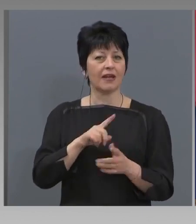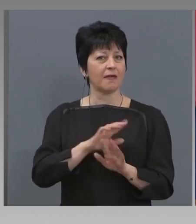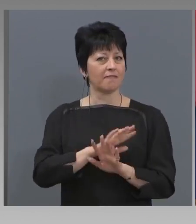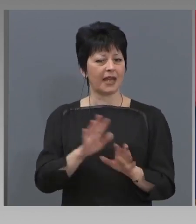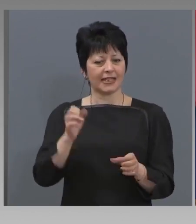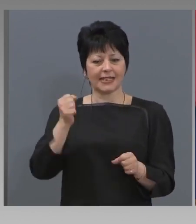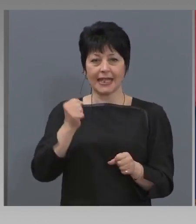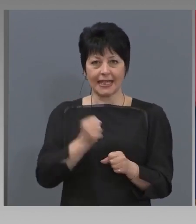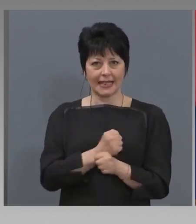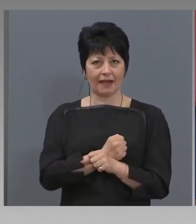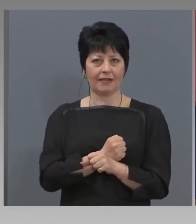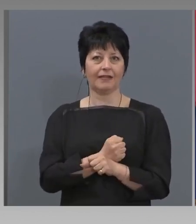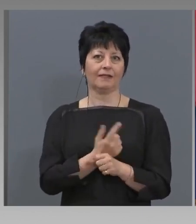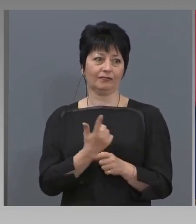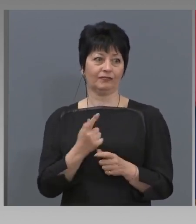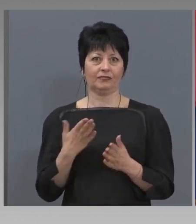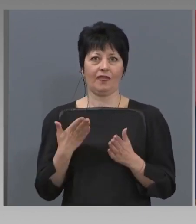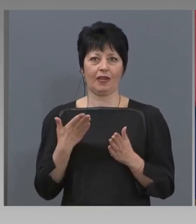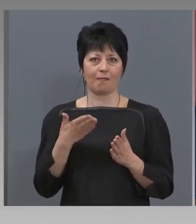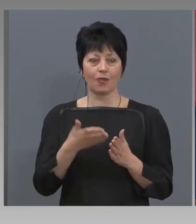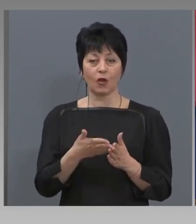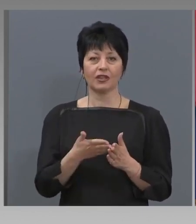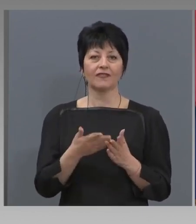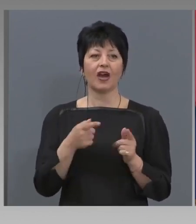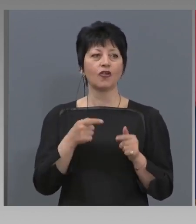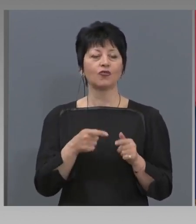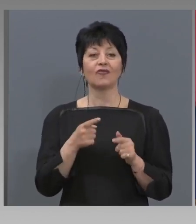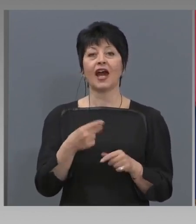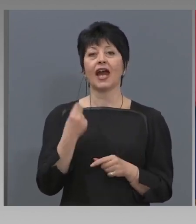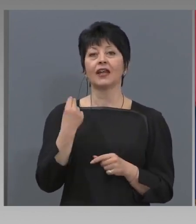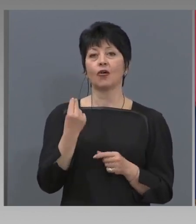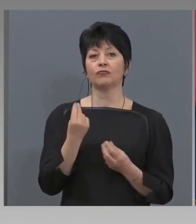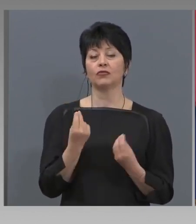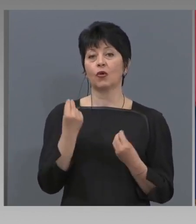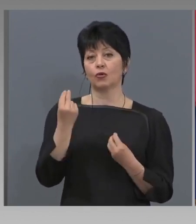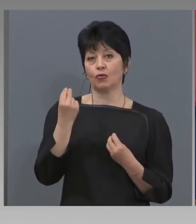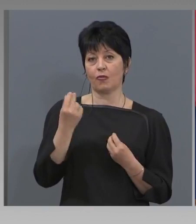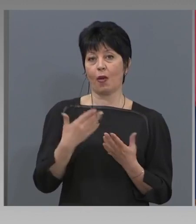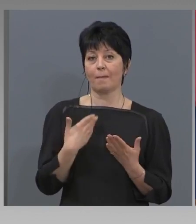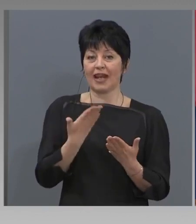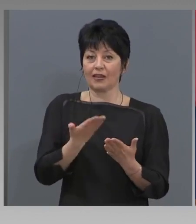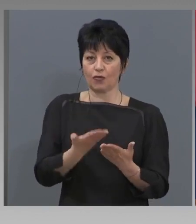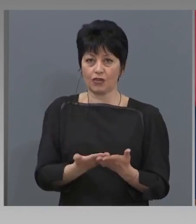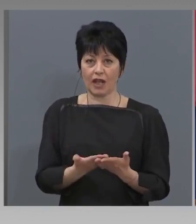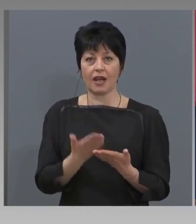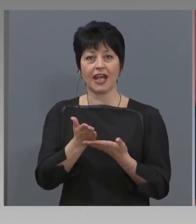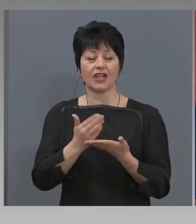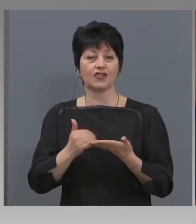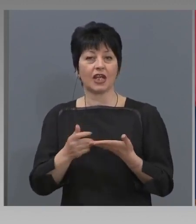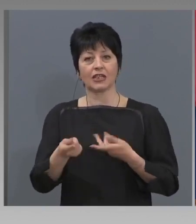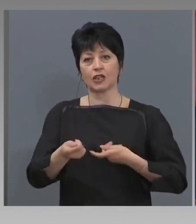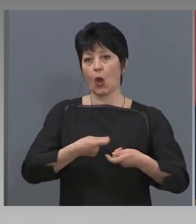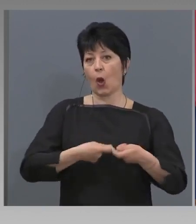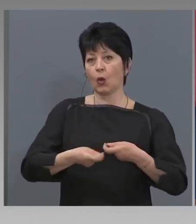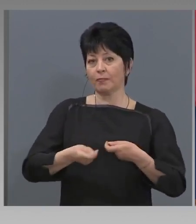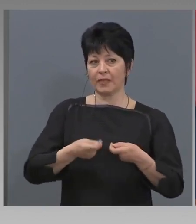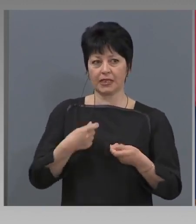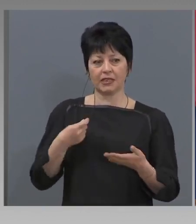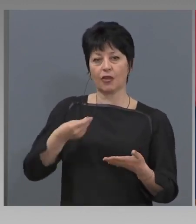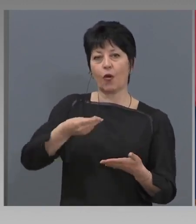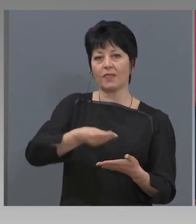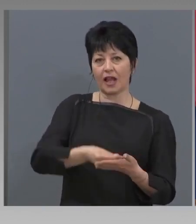нито напротив. Това е едно добро предложение. Част от бизнеса си го плаща. Ние за